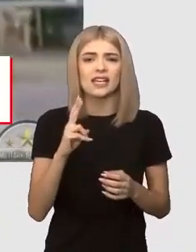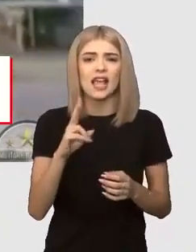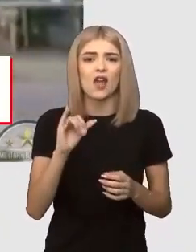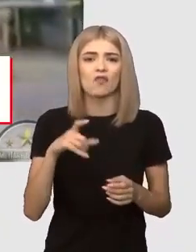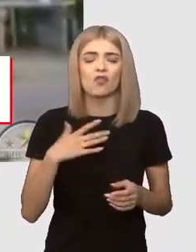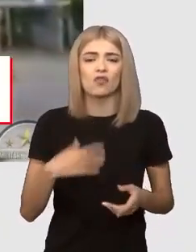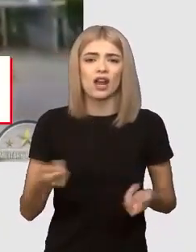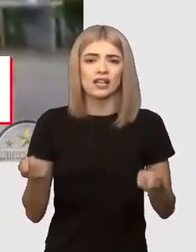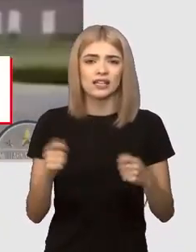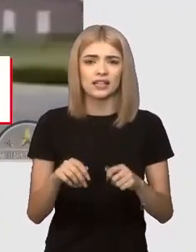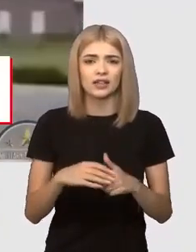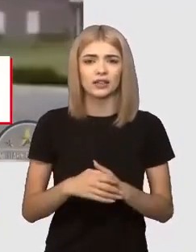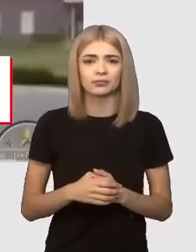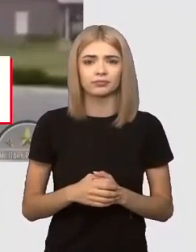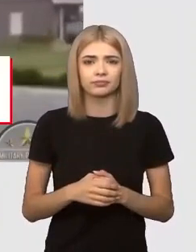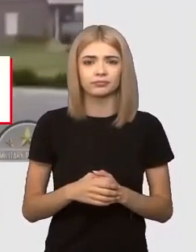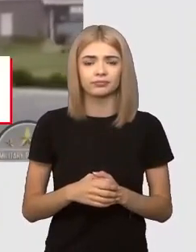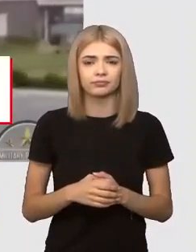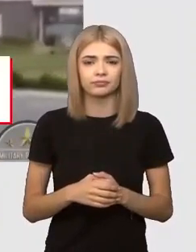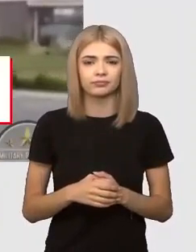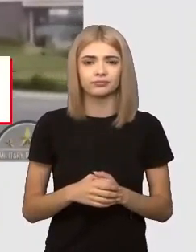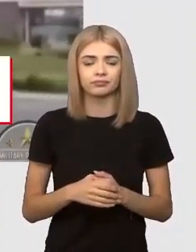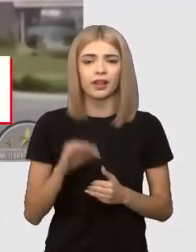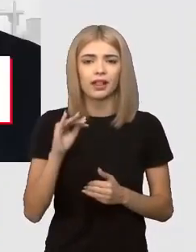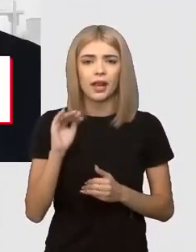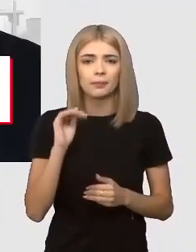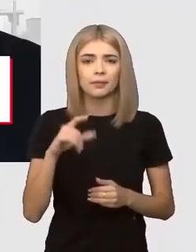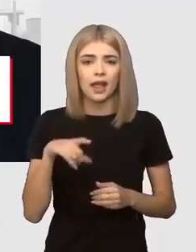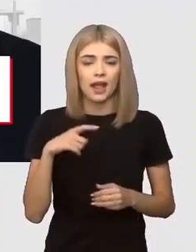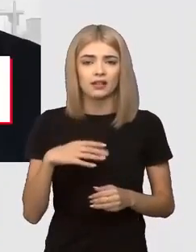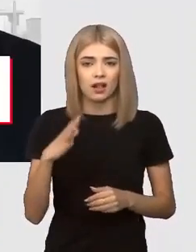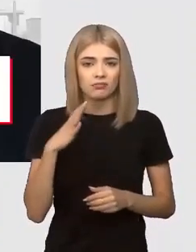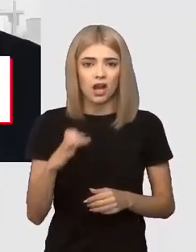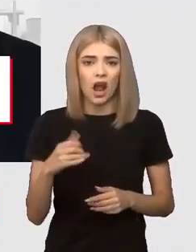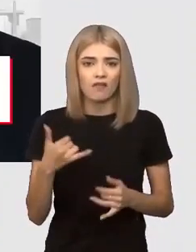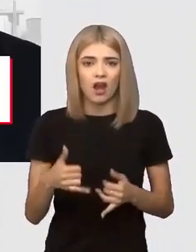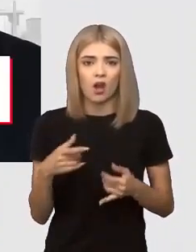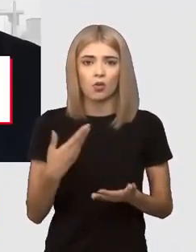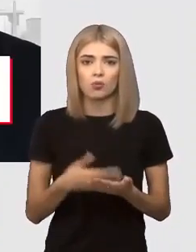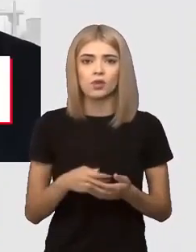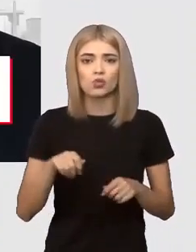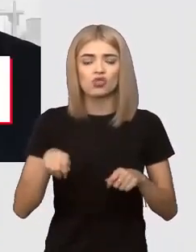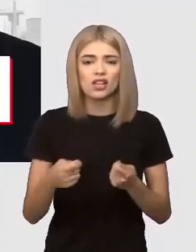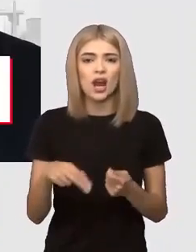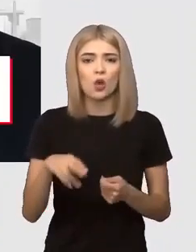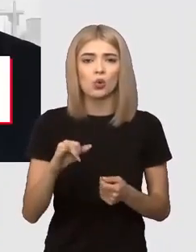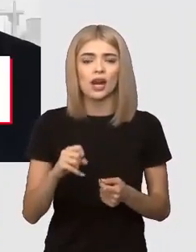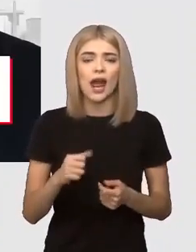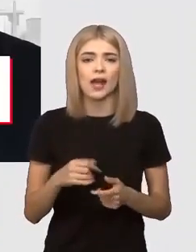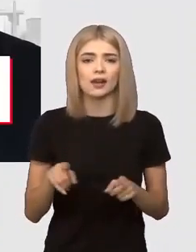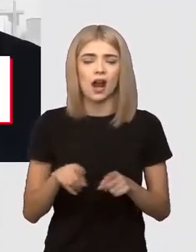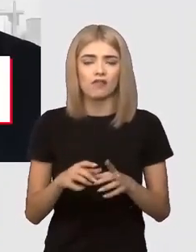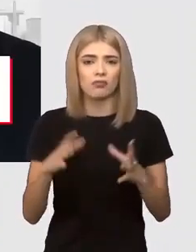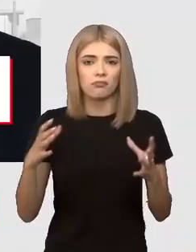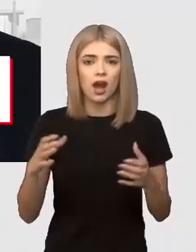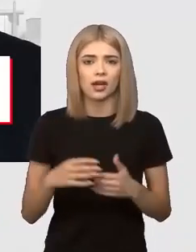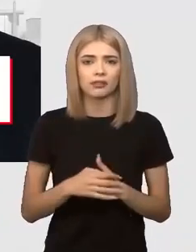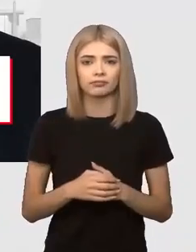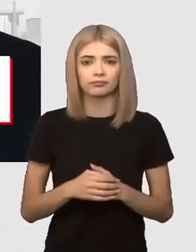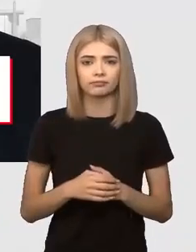constrânge Chivul să capituleze. Cât de priscantă este acum situația de la centrala nucleară din